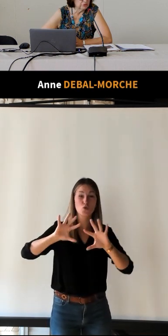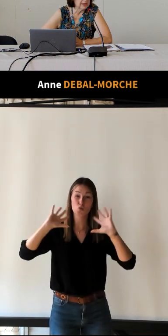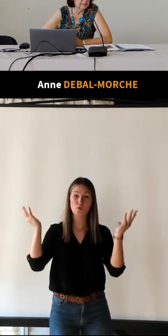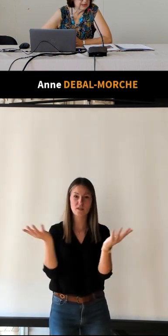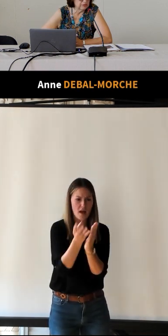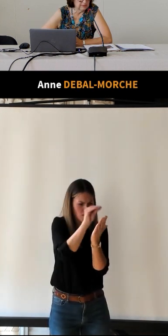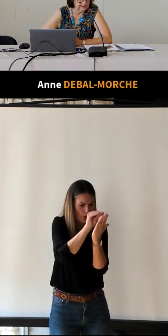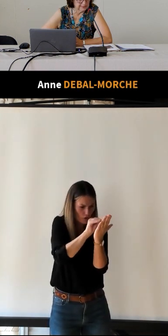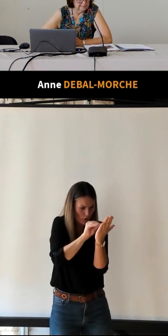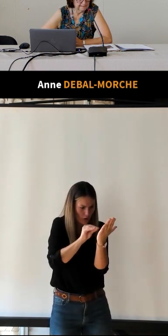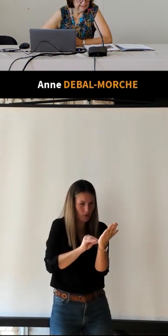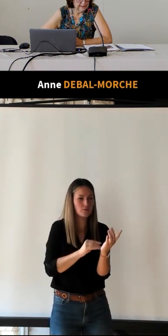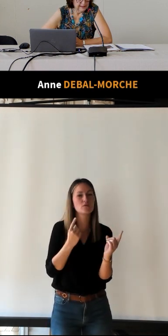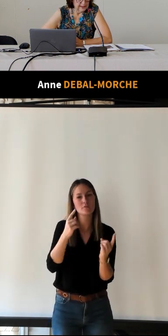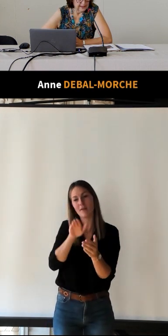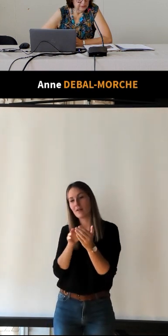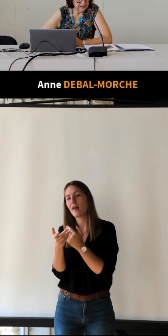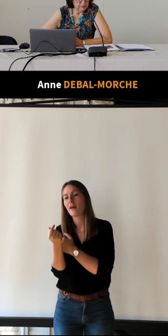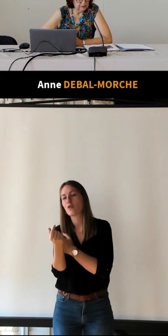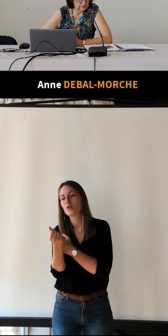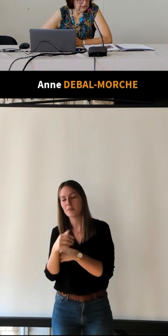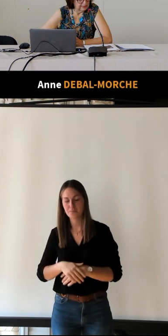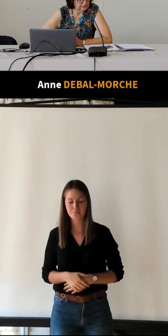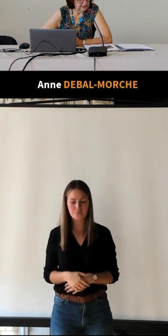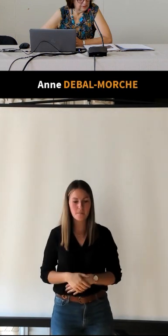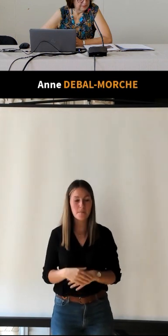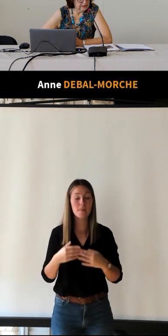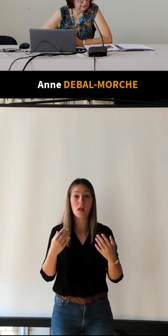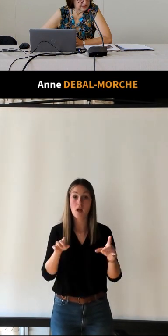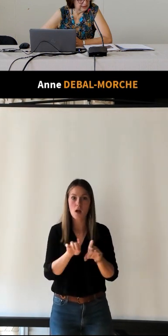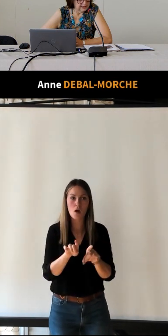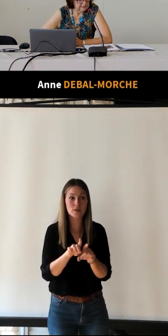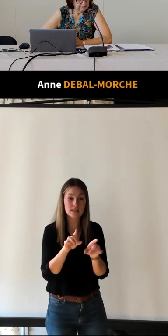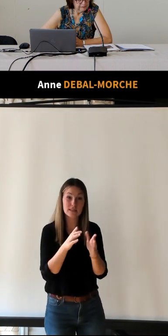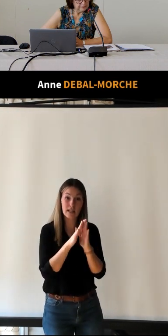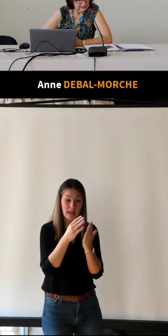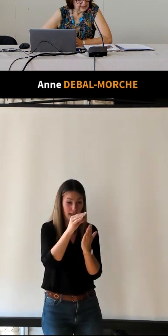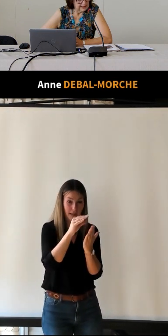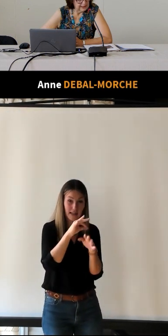vous voyez toujours l'aspect économique. Et nous répondrons abondamment par ce guide